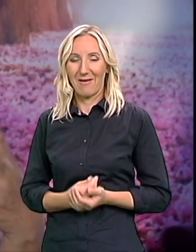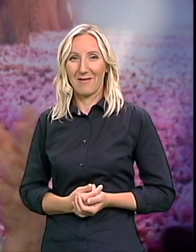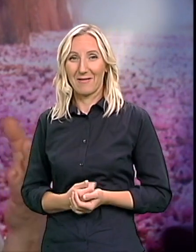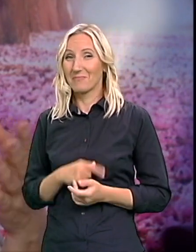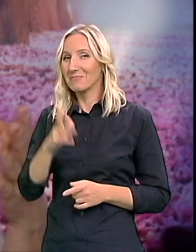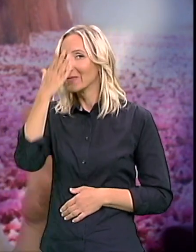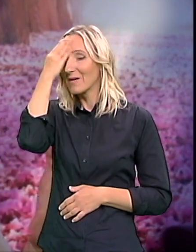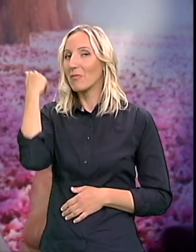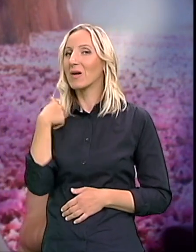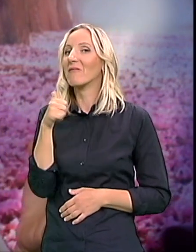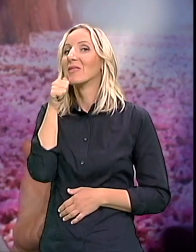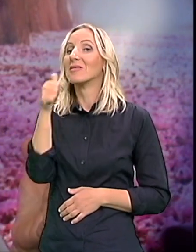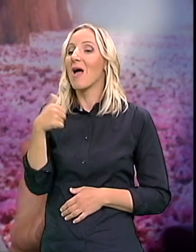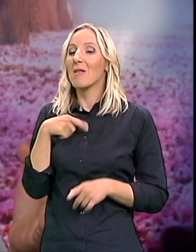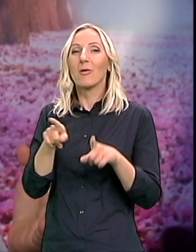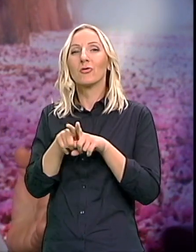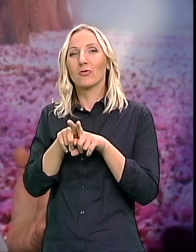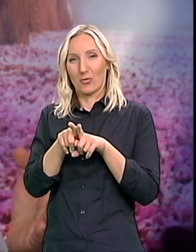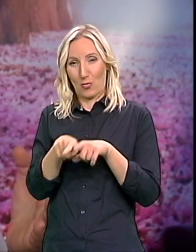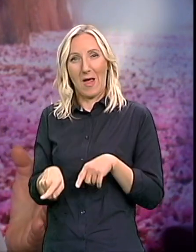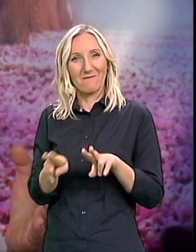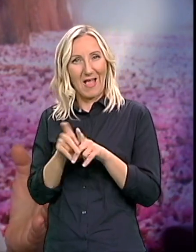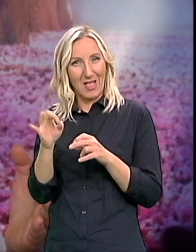neću da zaboravim Ali smo drugara preko puta